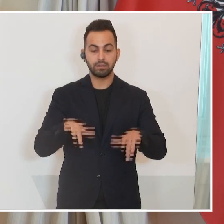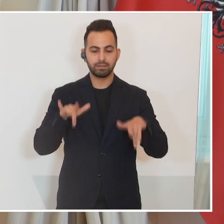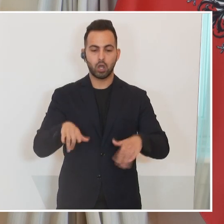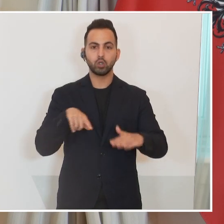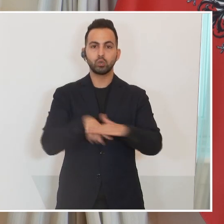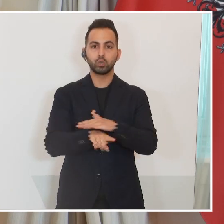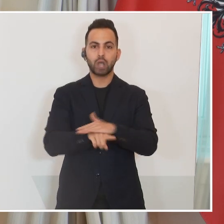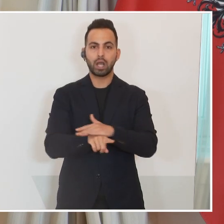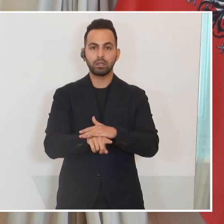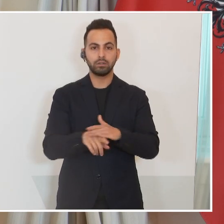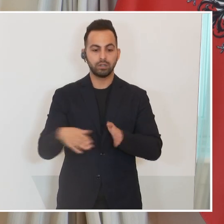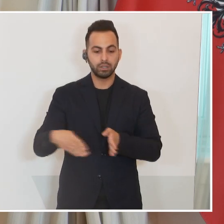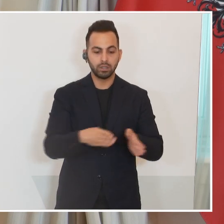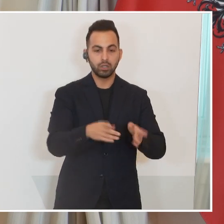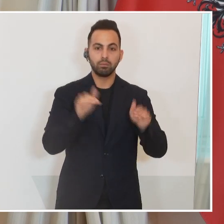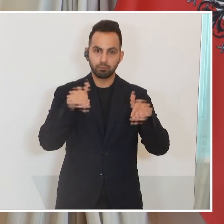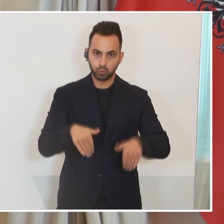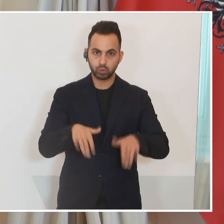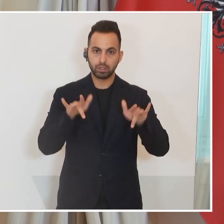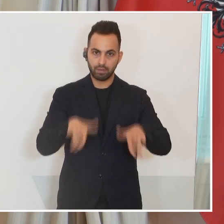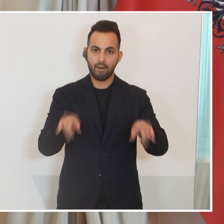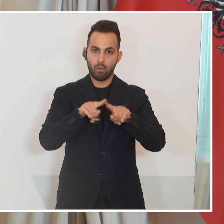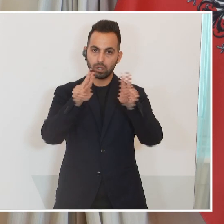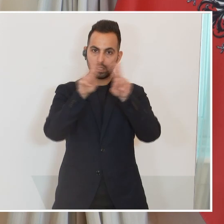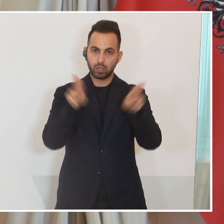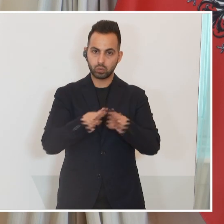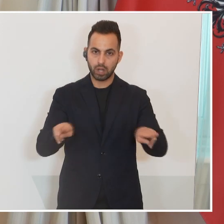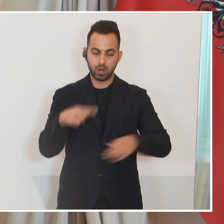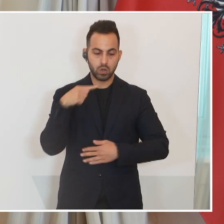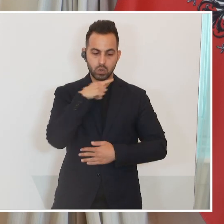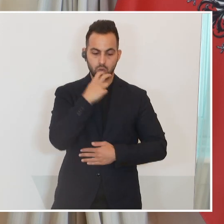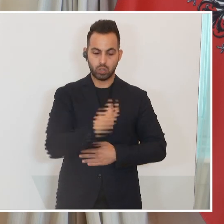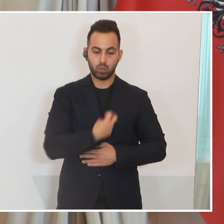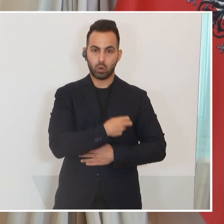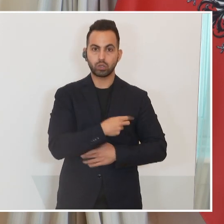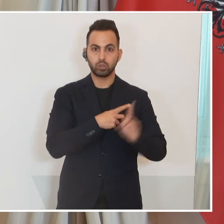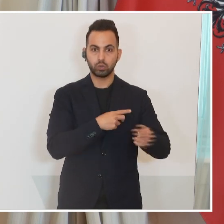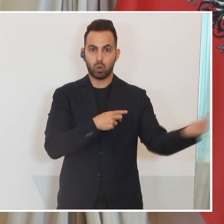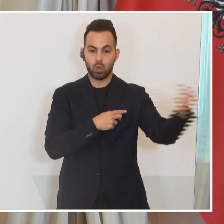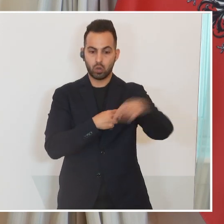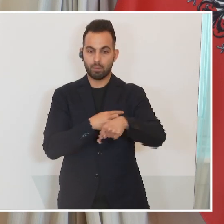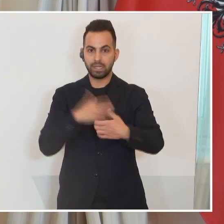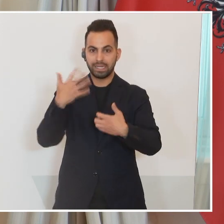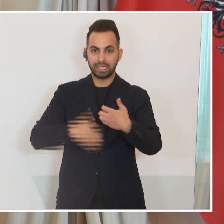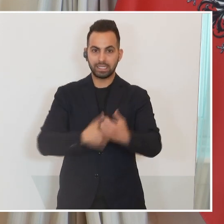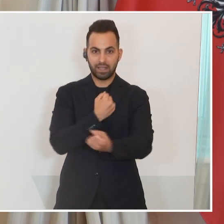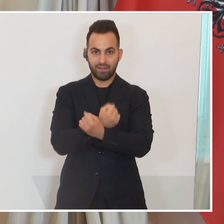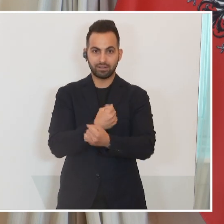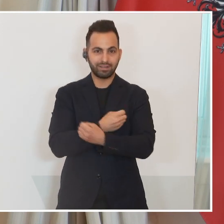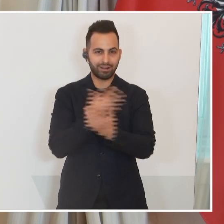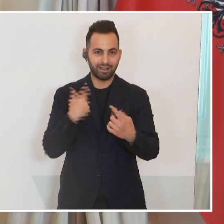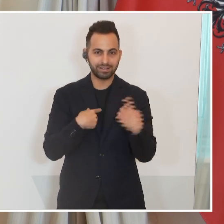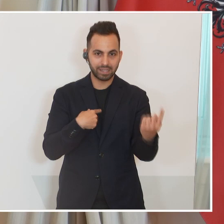geben muss und soll auch dem internationalen Roten Kreuz zu den Kriegsgefangenen. Er verlangt natürlich auf der